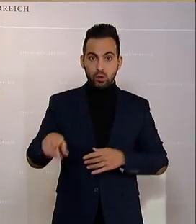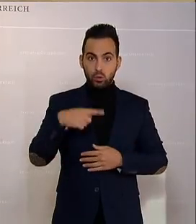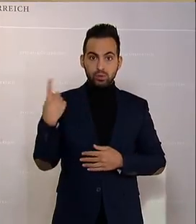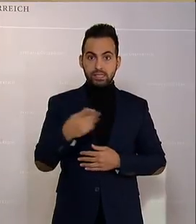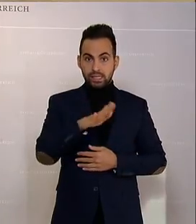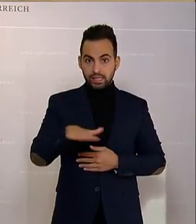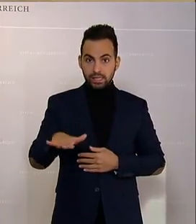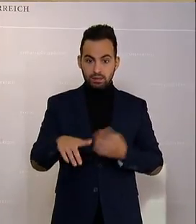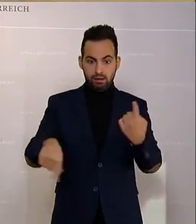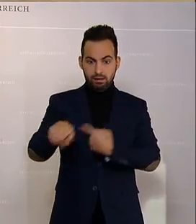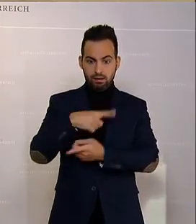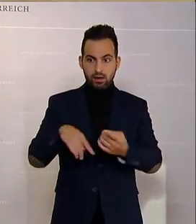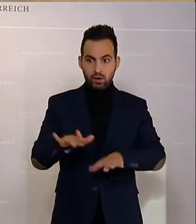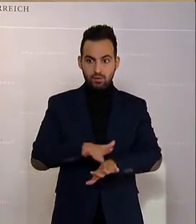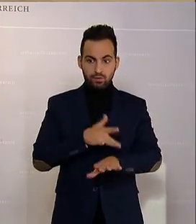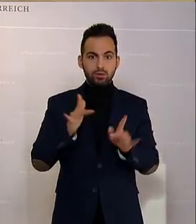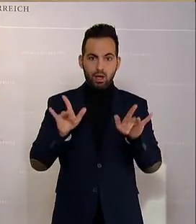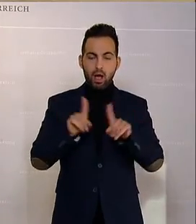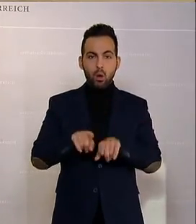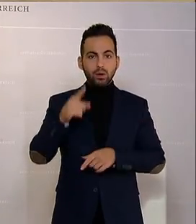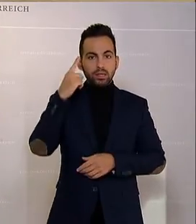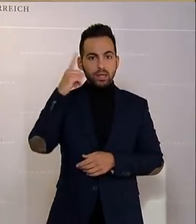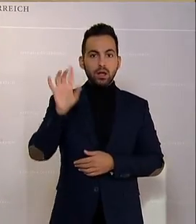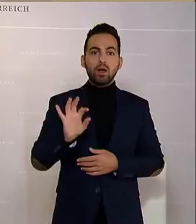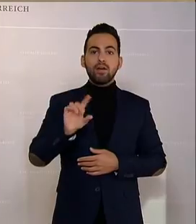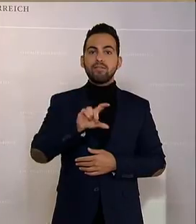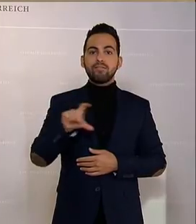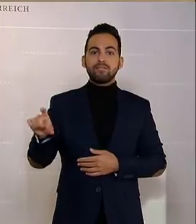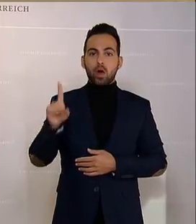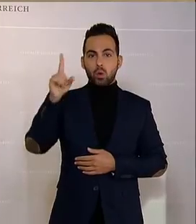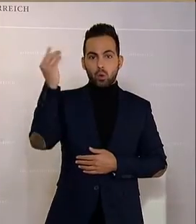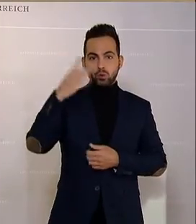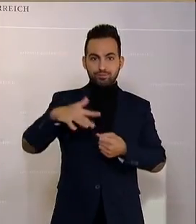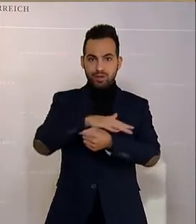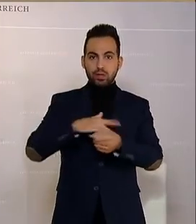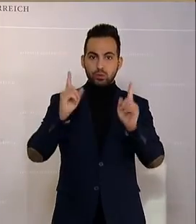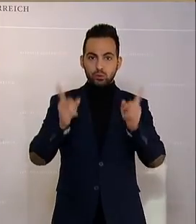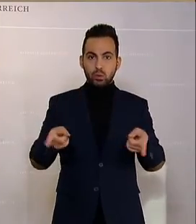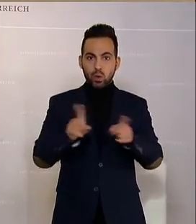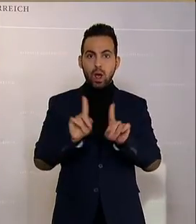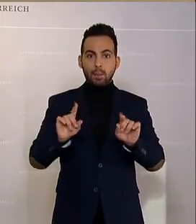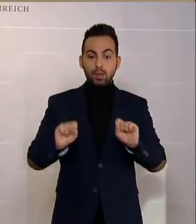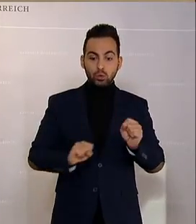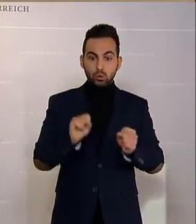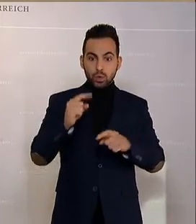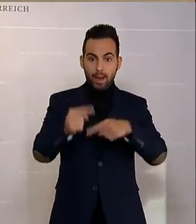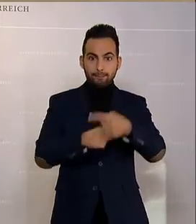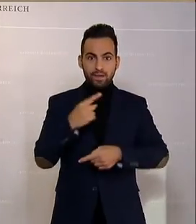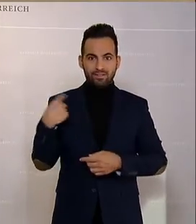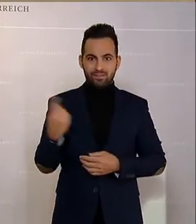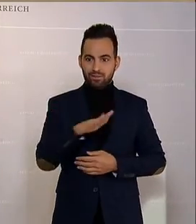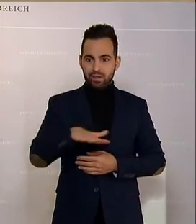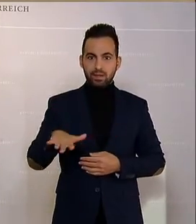an den Tag legen, auch ganz gut wäre im Fachhochschulbereich. Das Problem ist nur, dass die Dynamik, die Sie bei unseren Kindern als